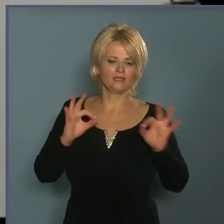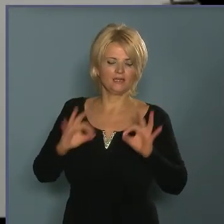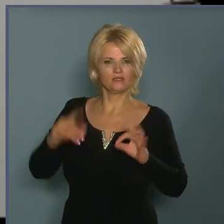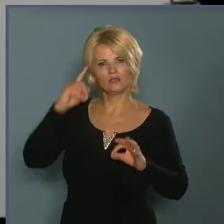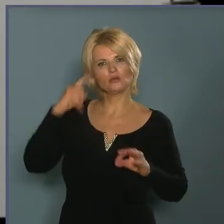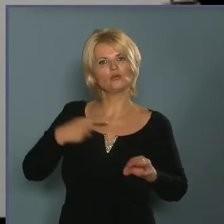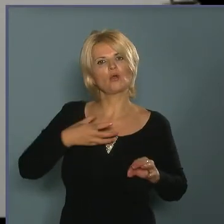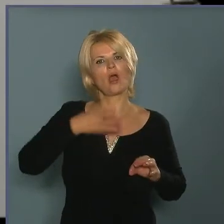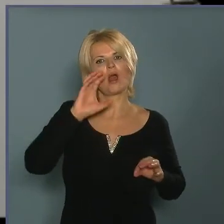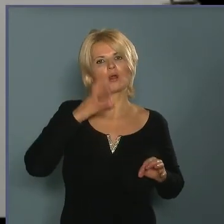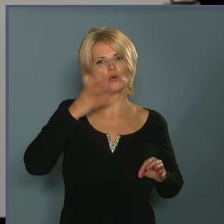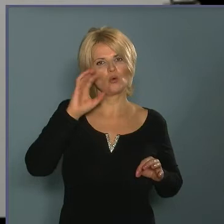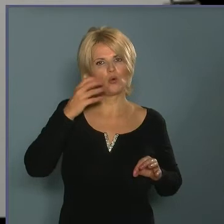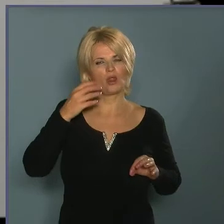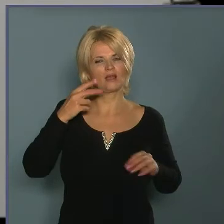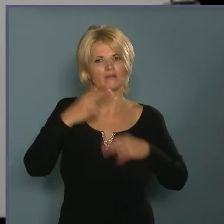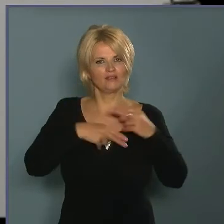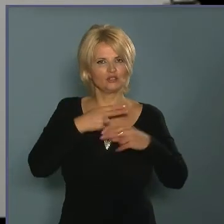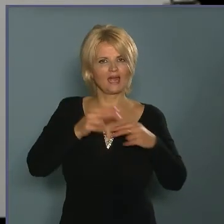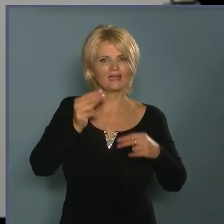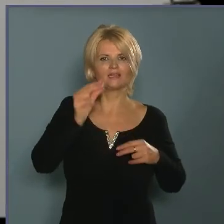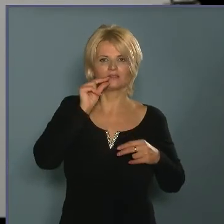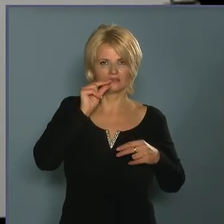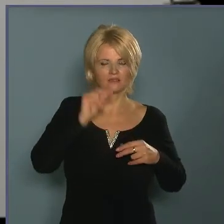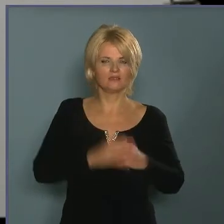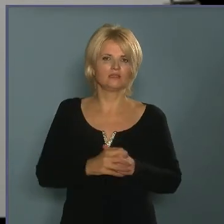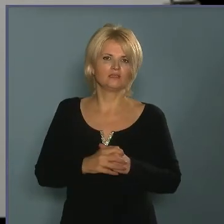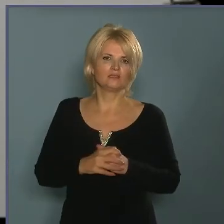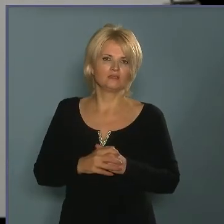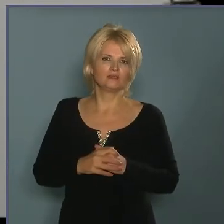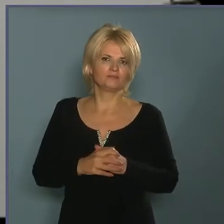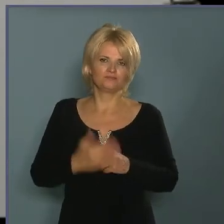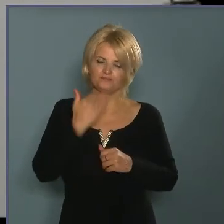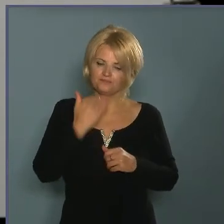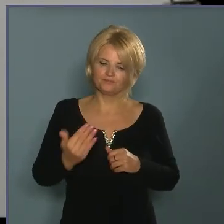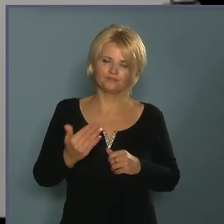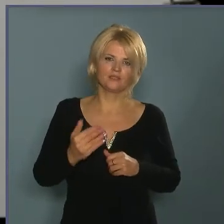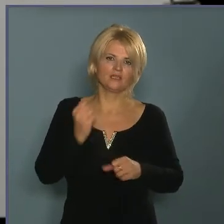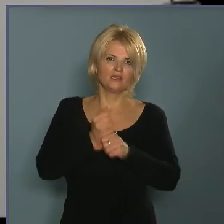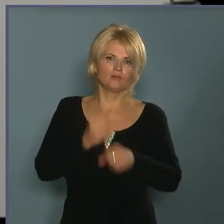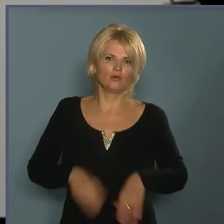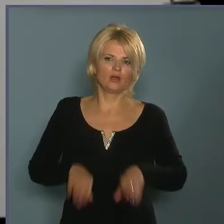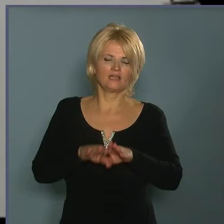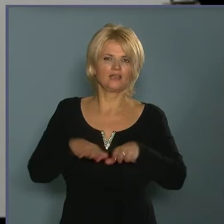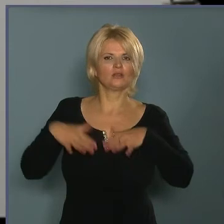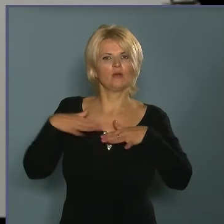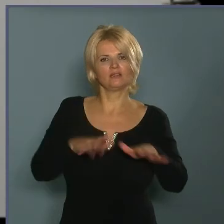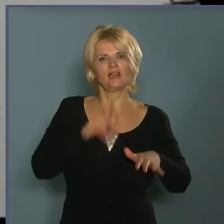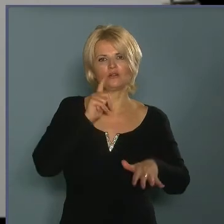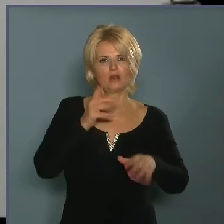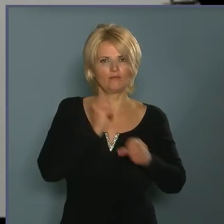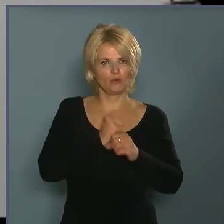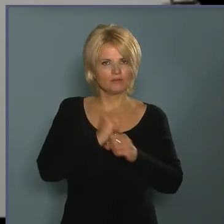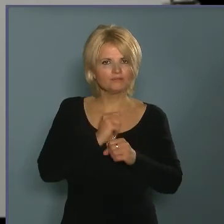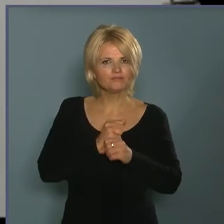alkoholos befolyánsolgyságot vizsgálni. Köszönet érte. Bizony benne, hogy a kollégáim ezt minél hatékonyabban végzik, és